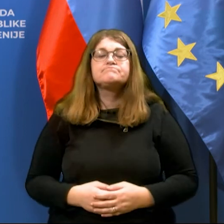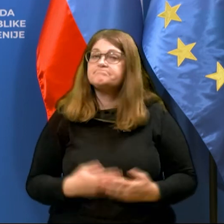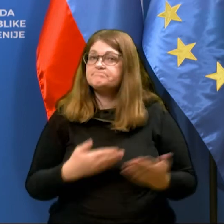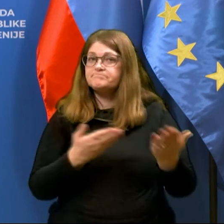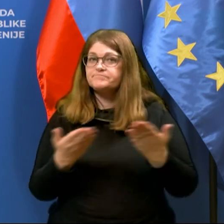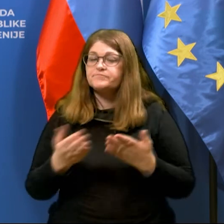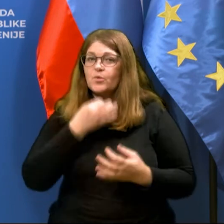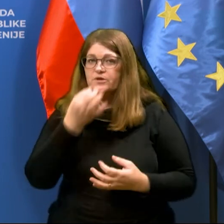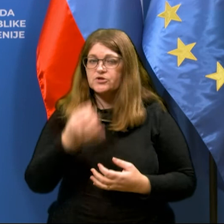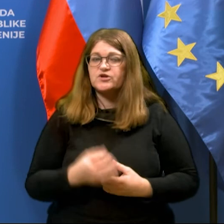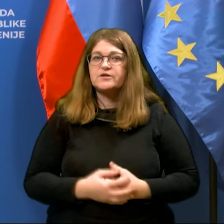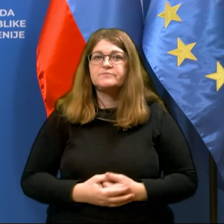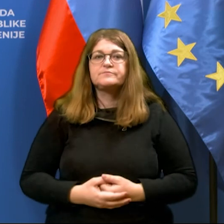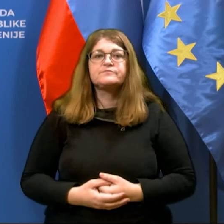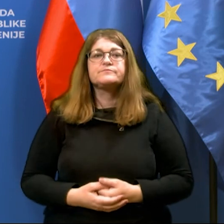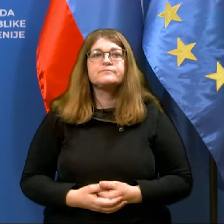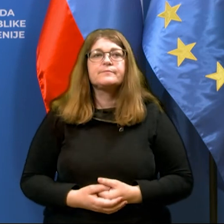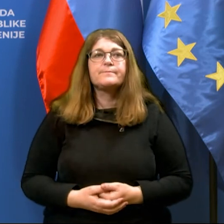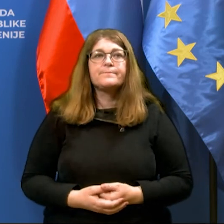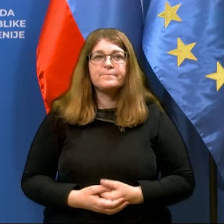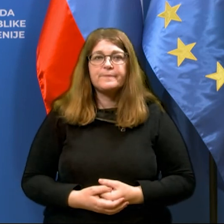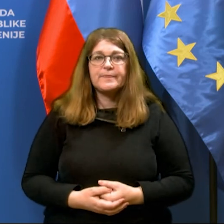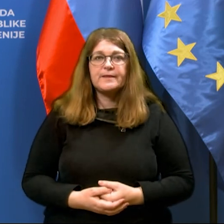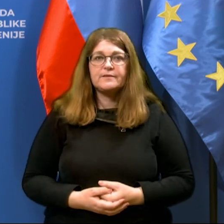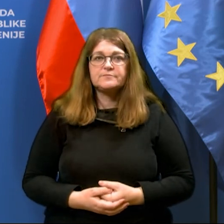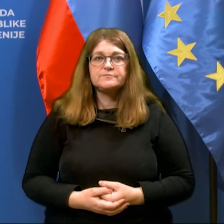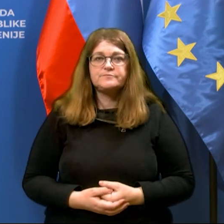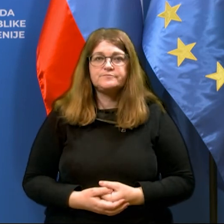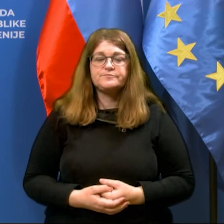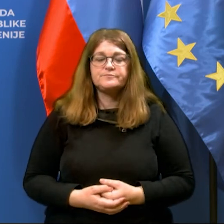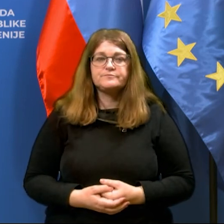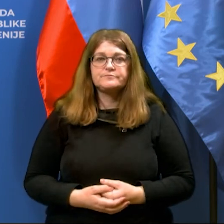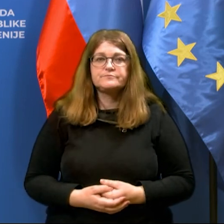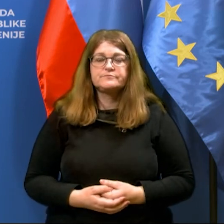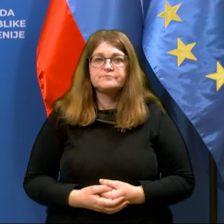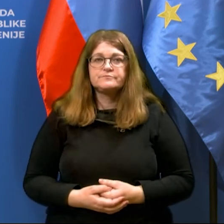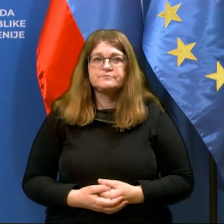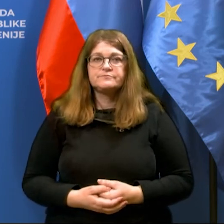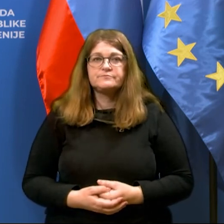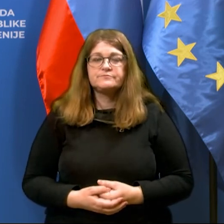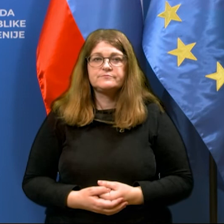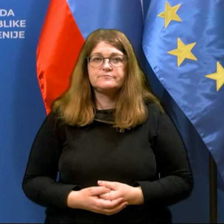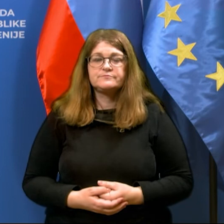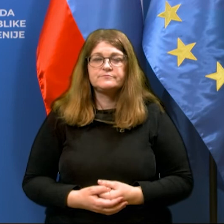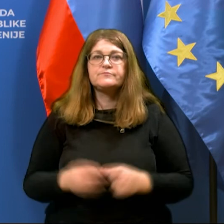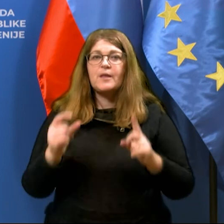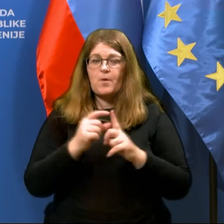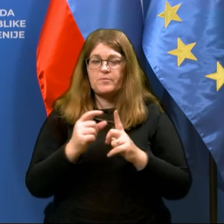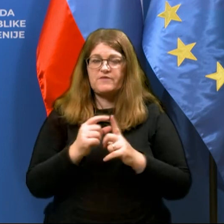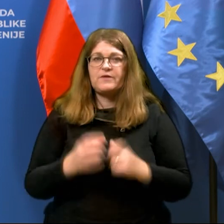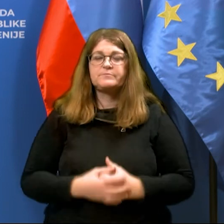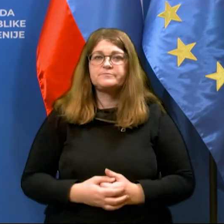vprašanje, okolikor so kakšna vprašanja in sicer prvega zastavlja POP TV.